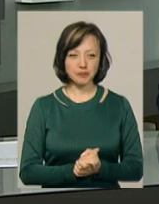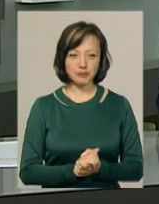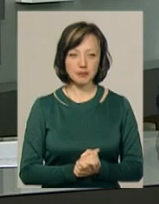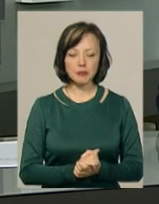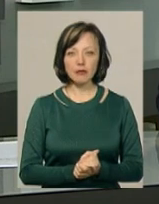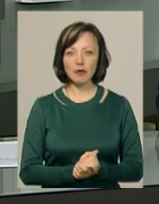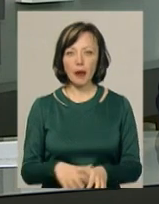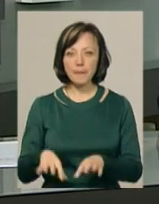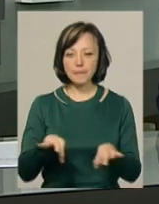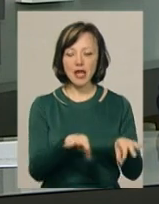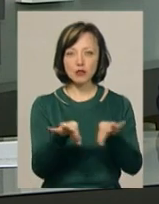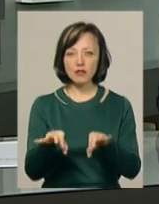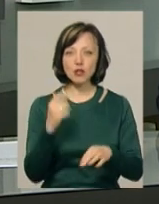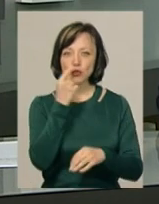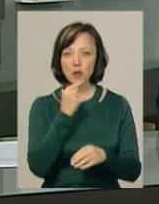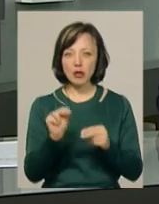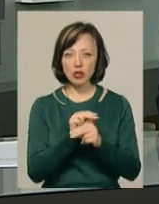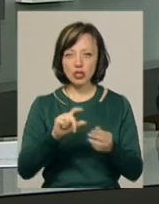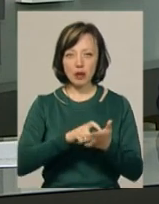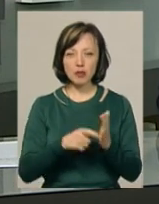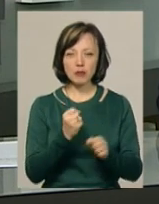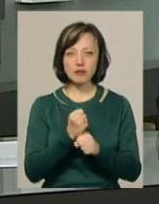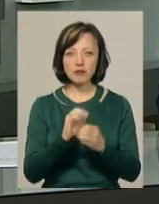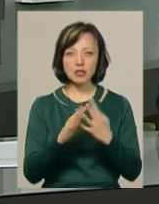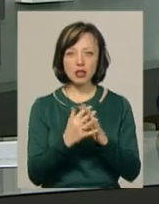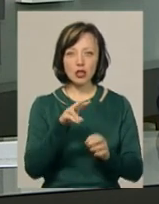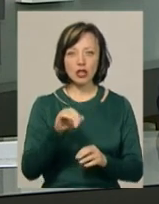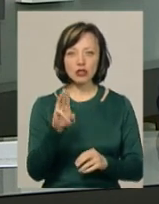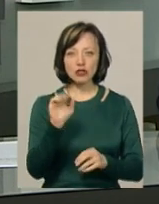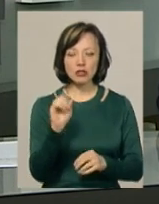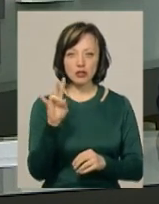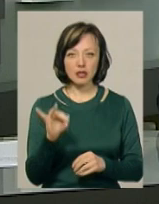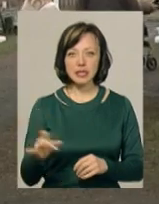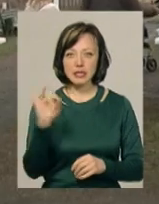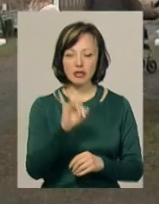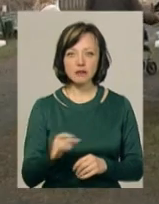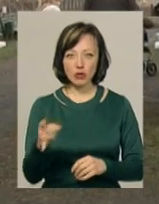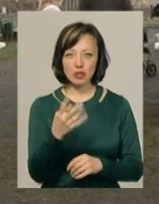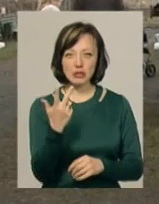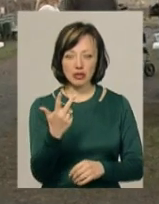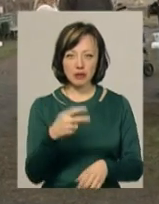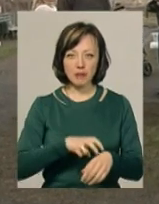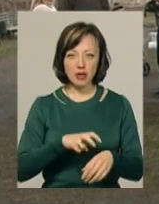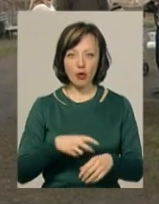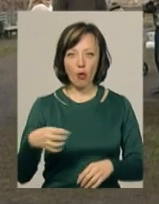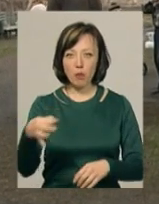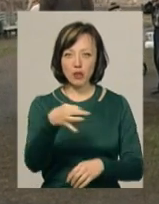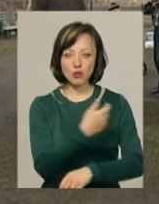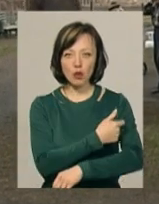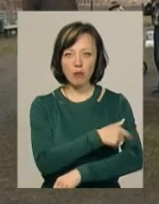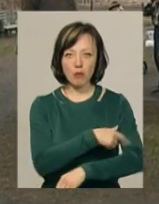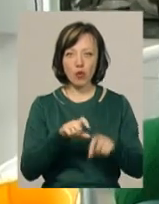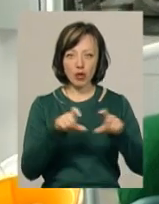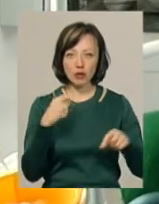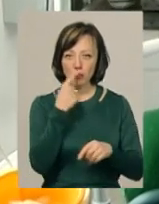Пересувний стоматологічний кабінет сьогодні працював у селі Ліщани із Із'яславського району. Троє медиків обласної стоматполіклініки надавали